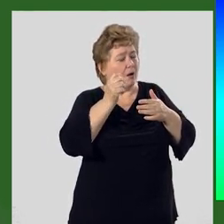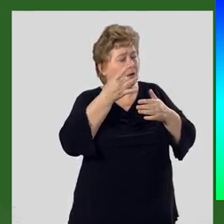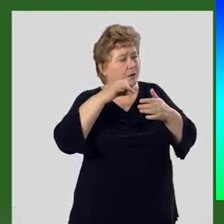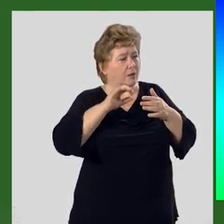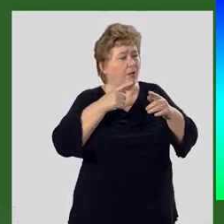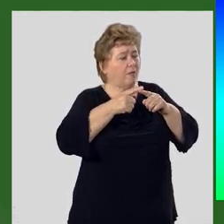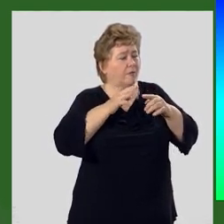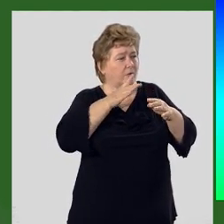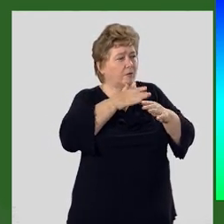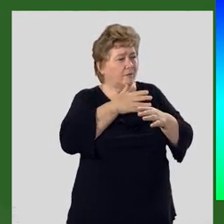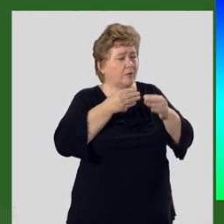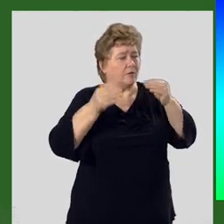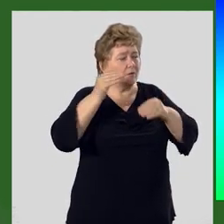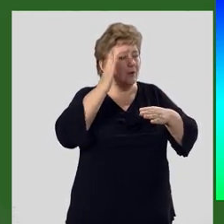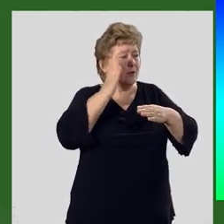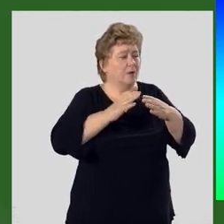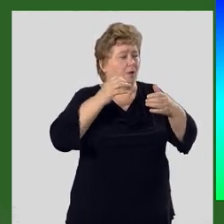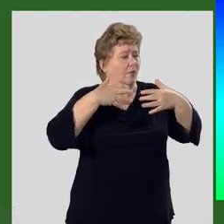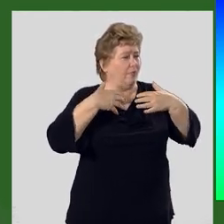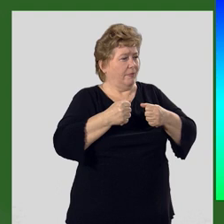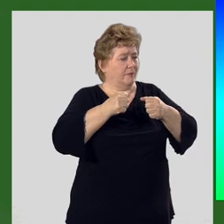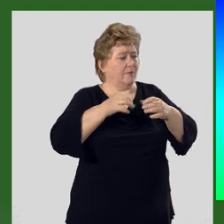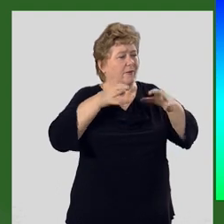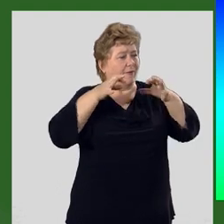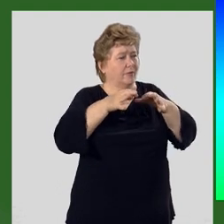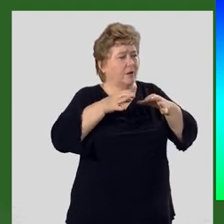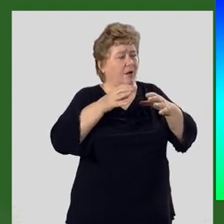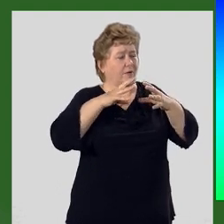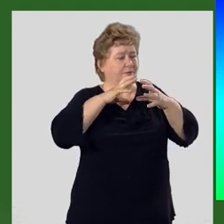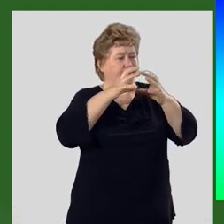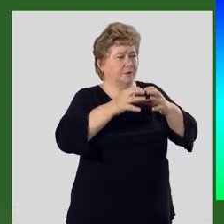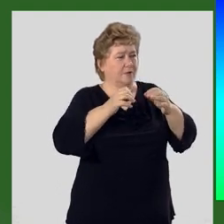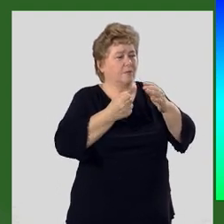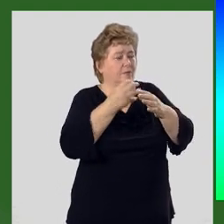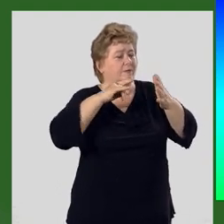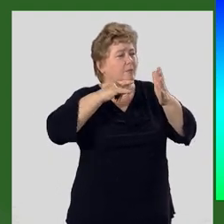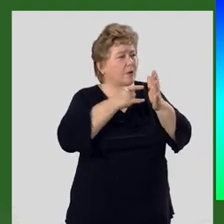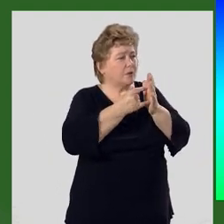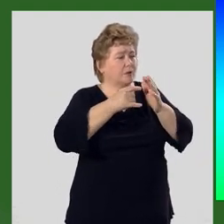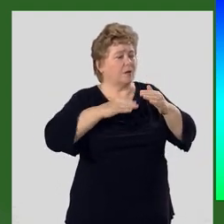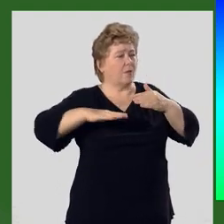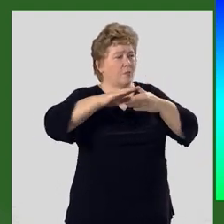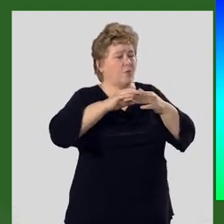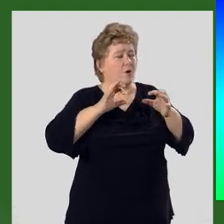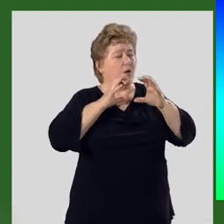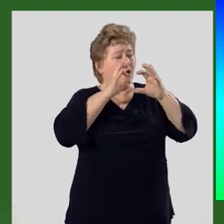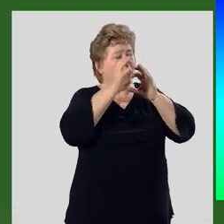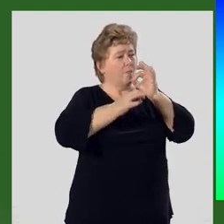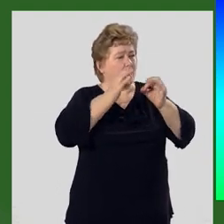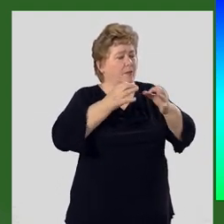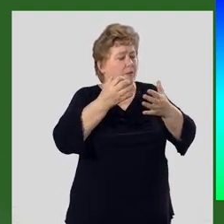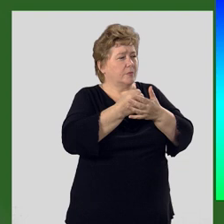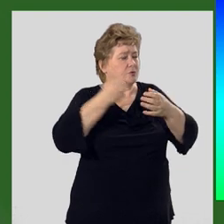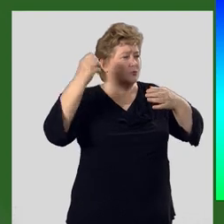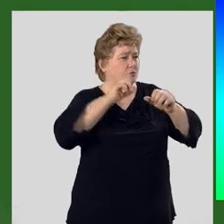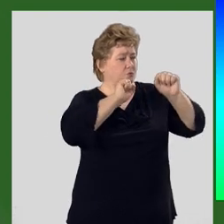эту эру завершилось формирование твердого ядра Земли. Появилось сильное магнитное поле, и планета обрела защиту от